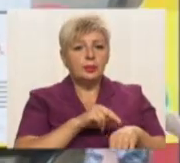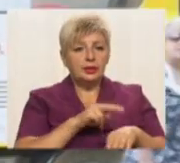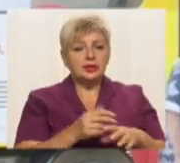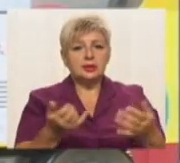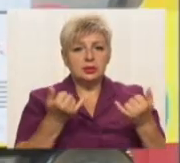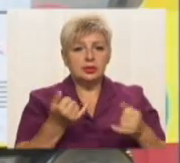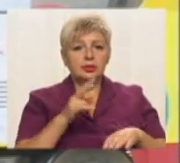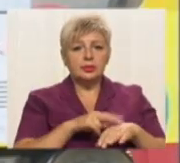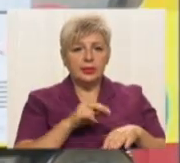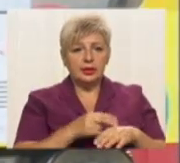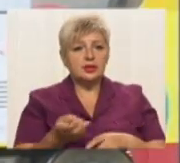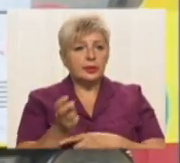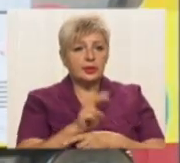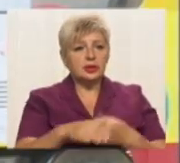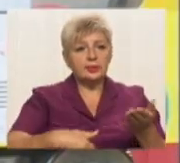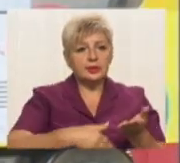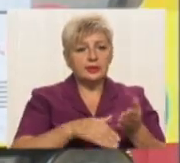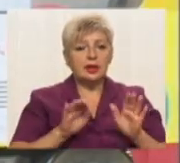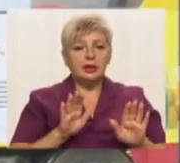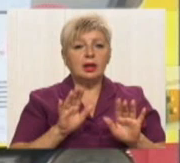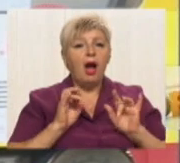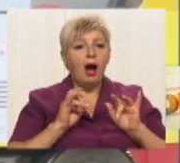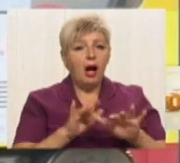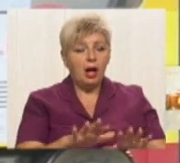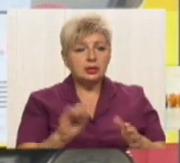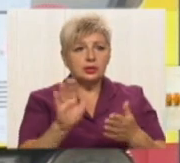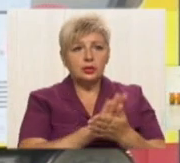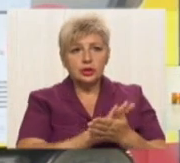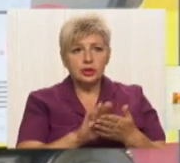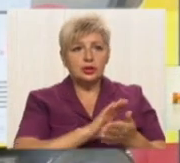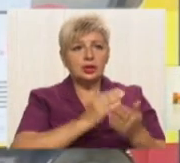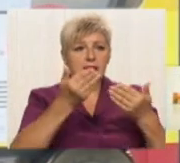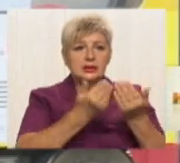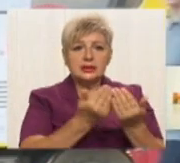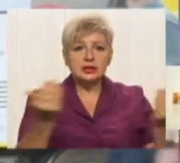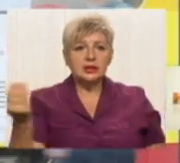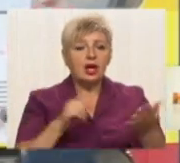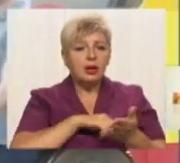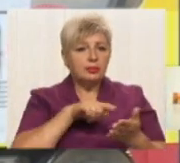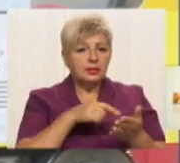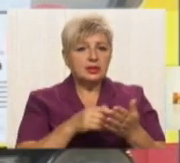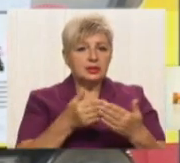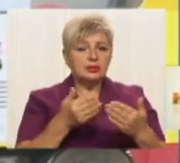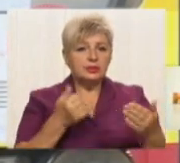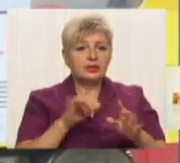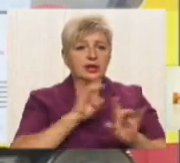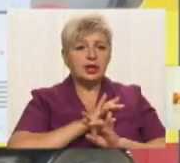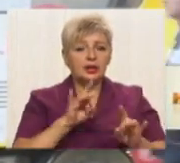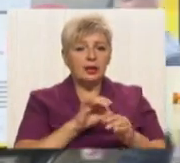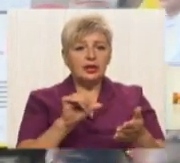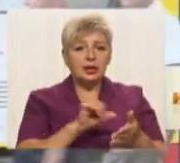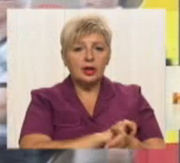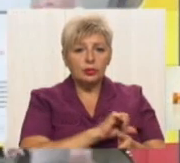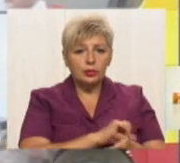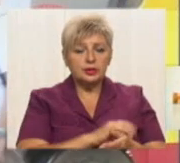поліція прийшла посприяти акції очищення стін від наркотиків, бо нанесення написів та малюнків